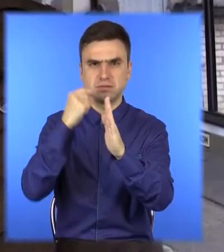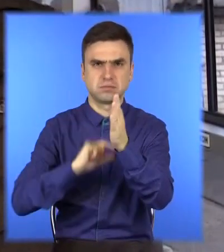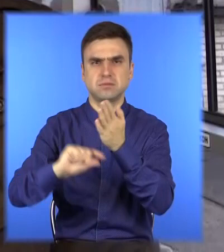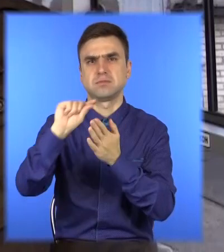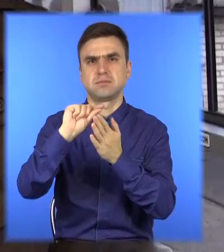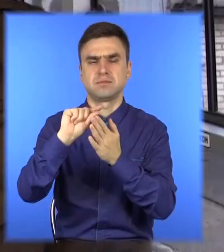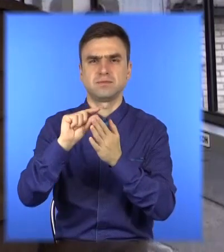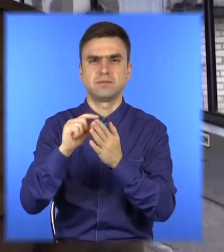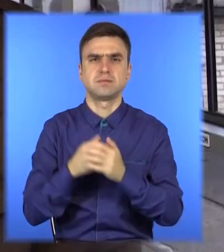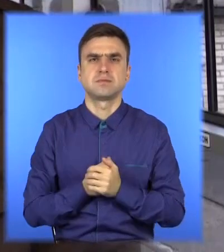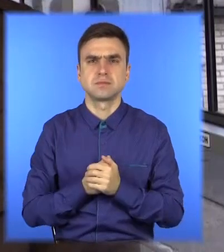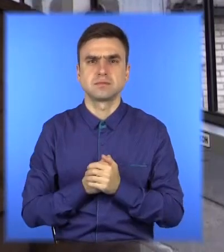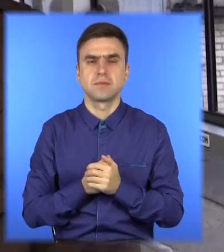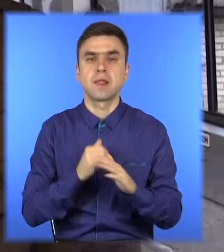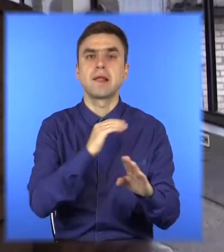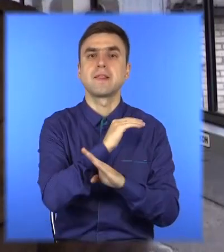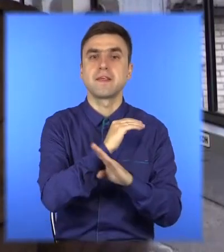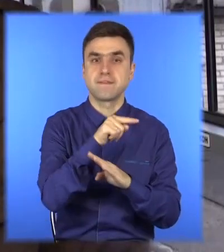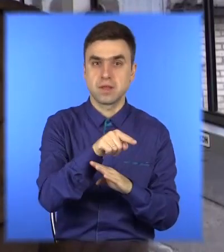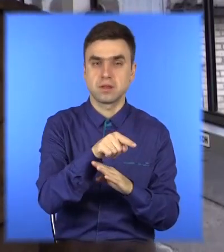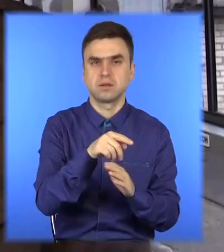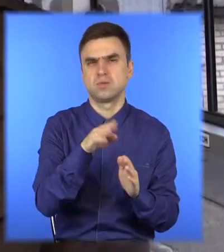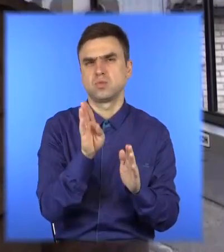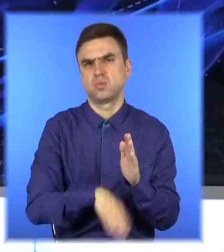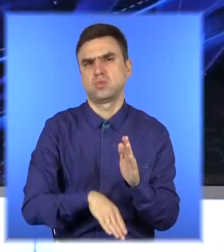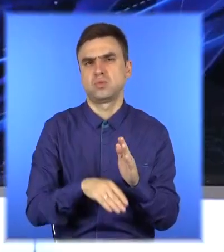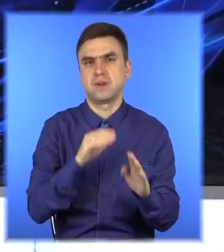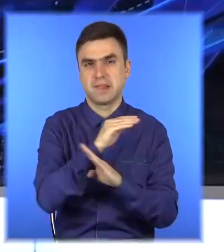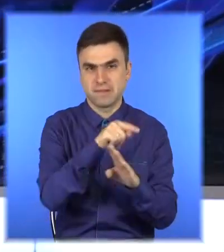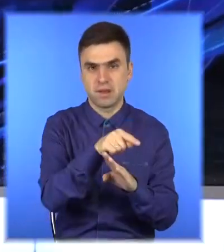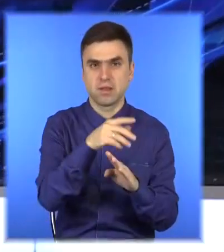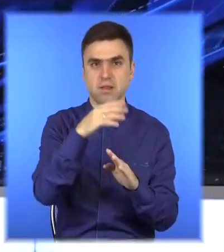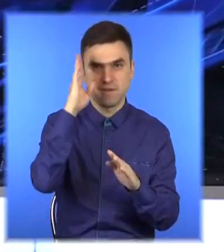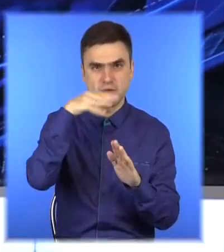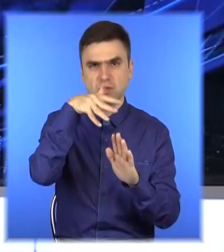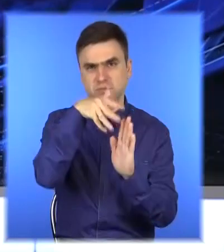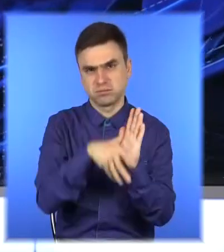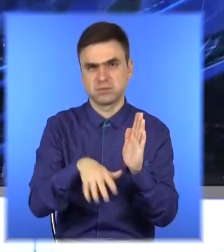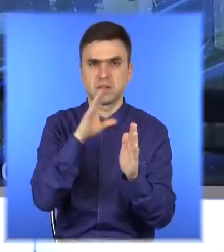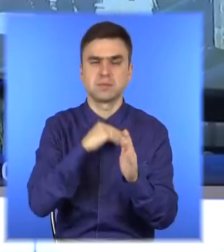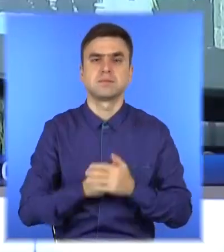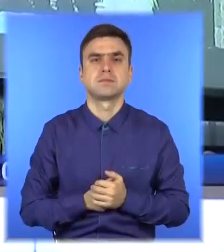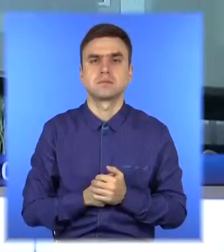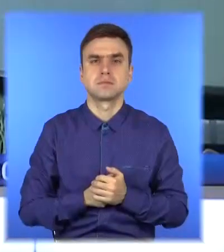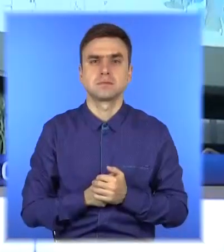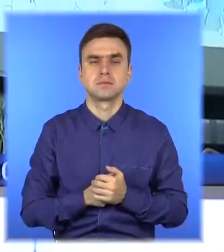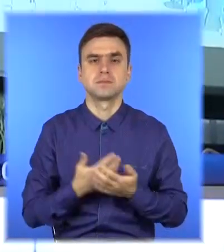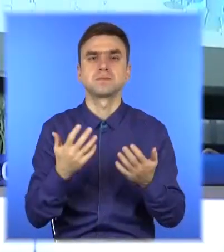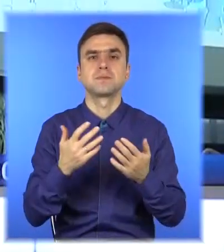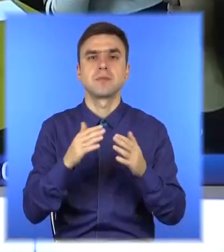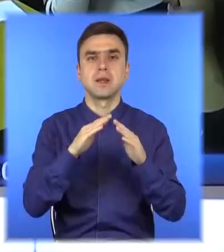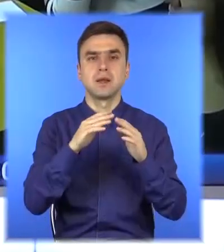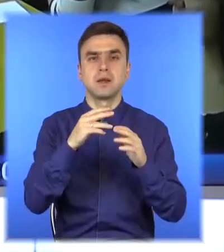становиться дерев'яним, починає пропускати воду і все інше. Дитячий майданчик, бібліотека або ж